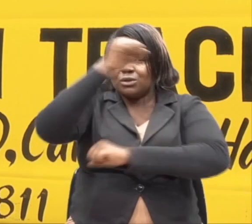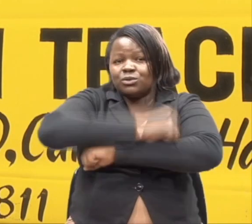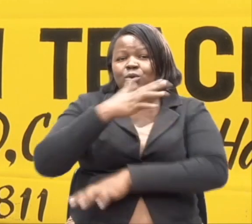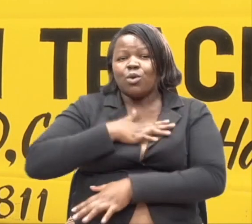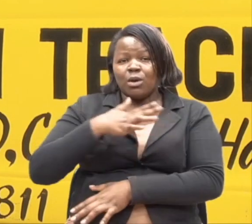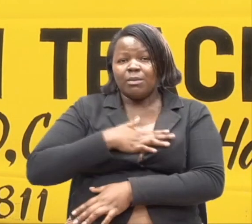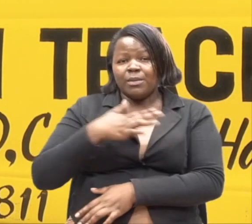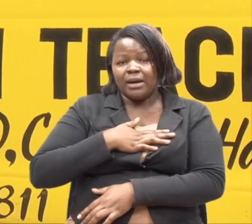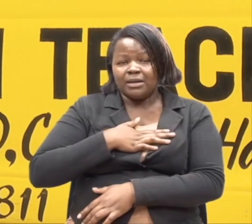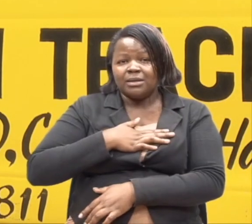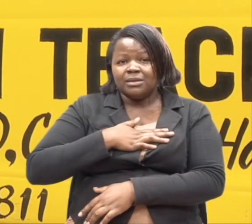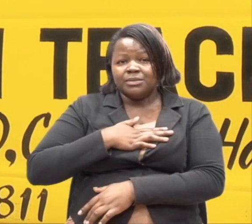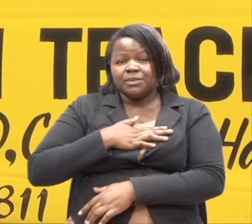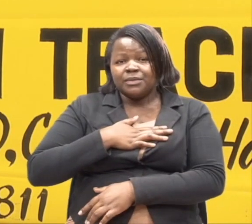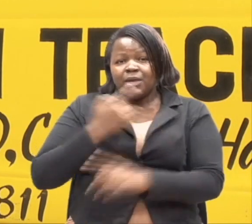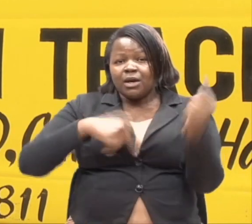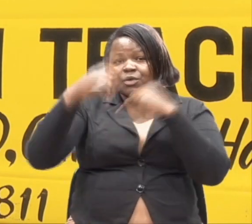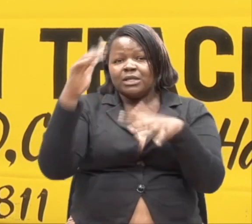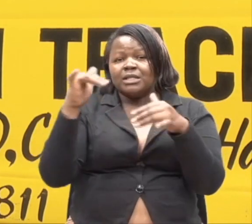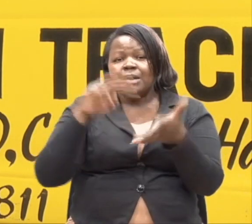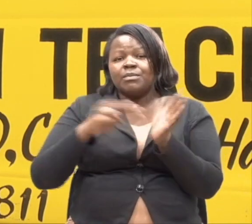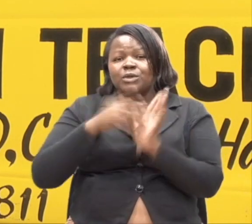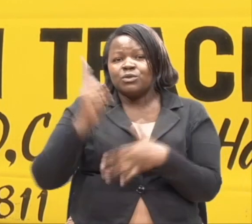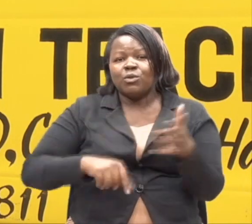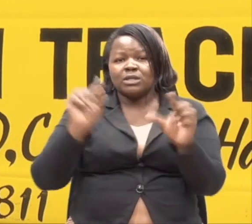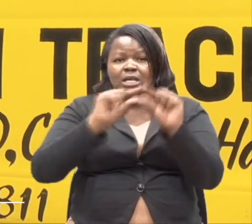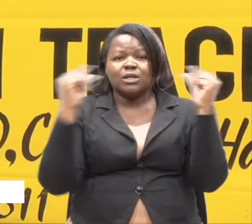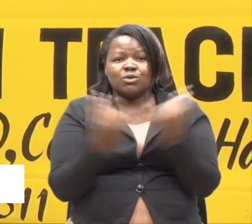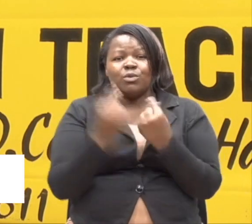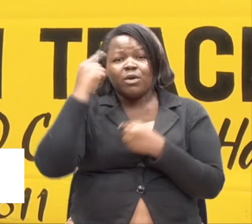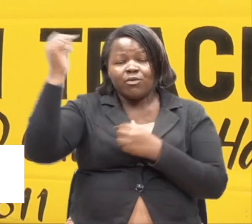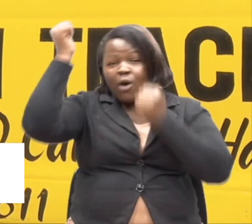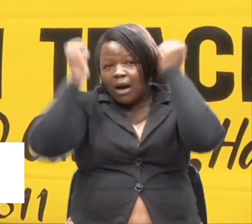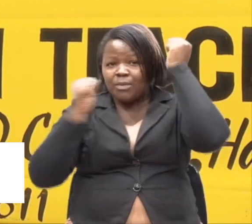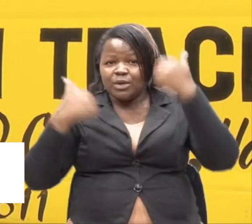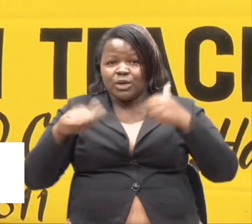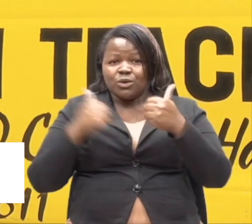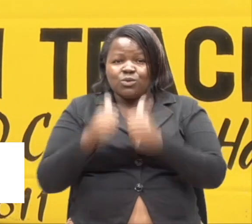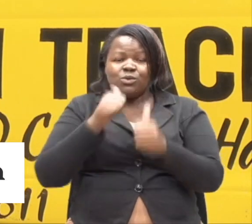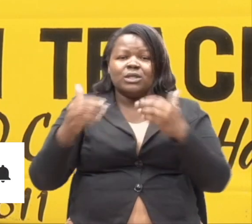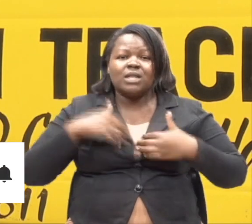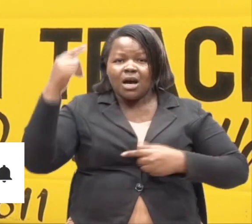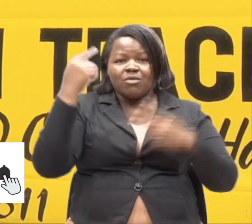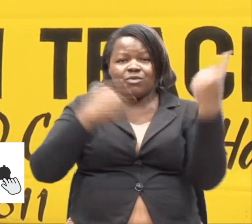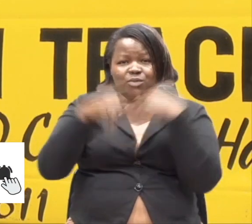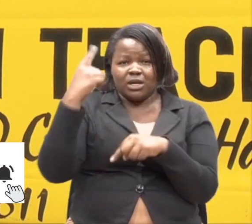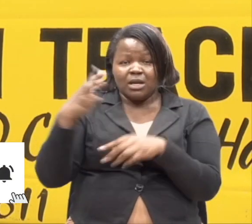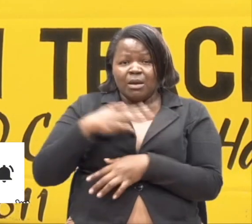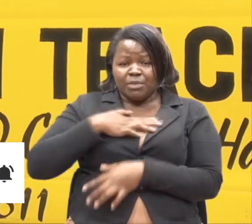Ninamanisha ni grupu ya maaskari ambao wanaushindi. Kwanini si kumuita askari.